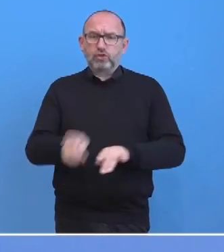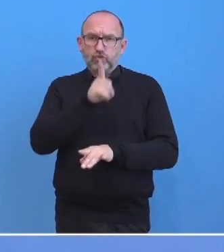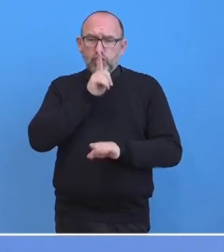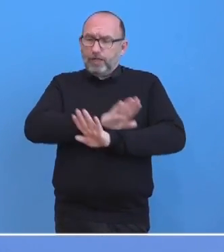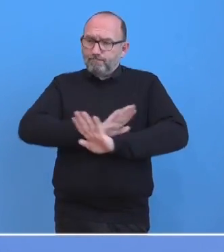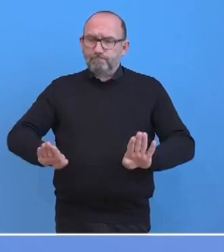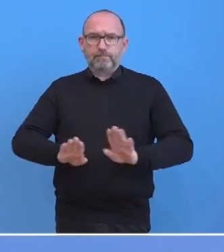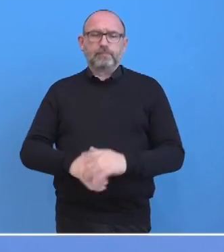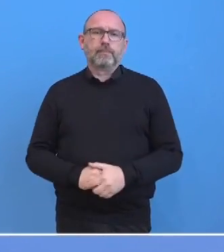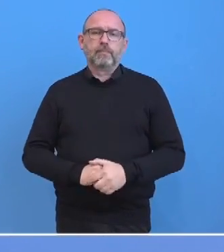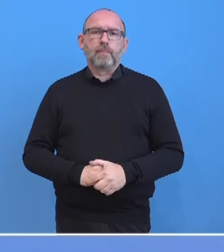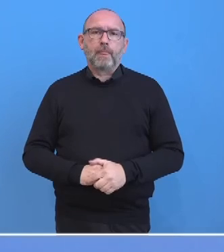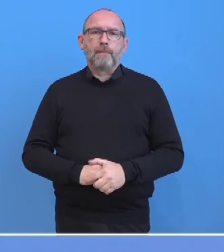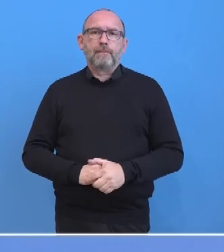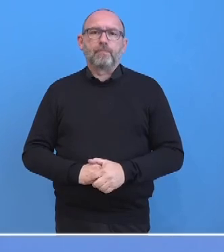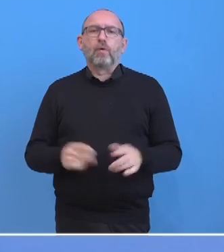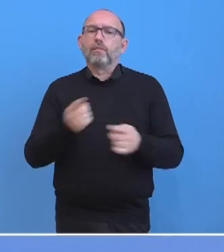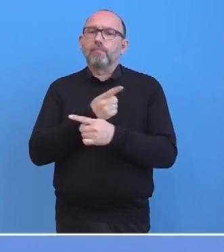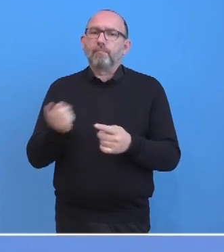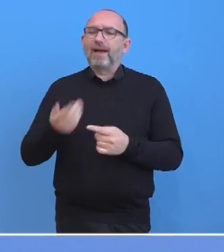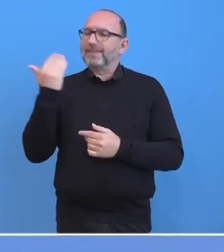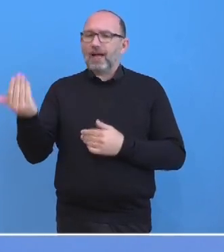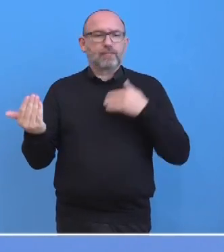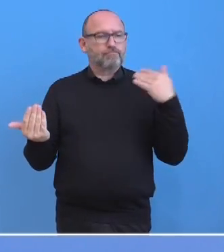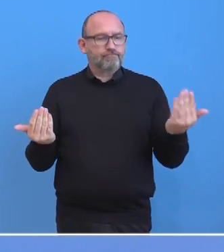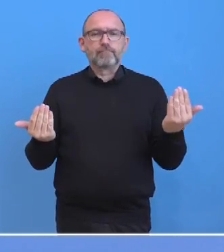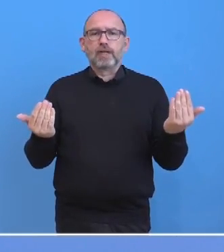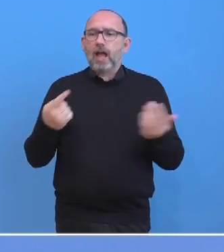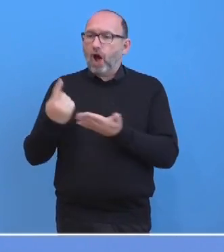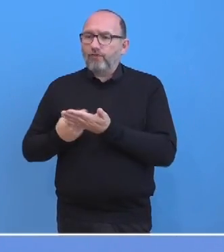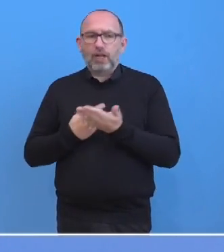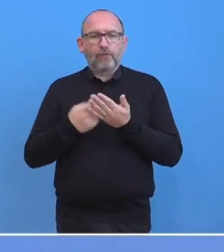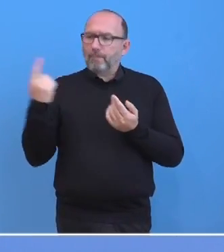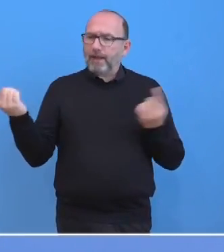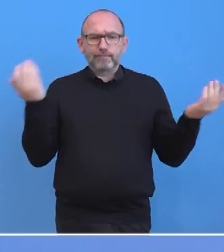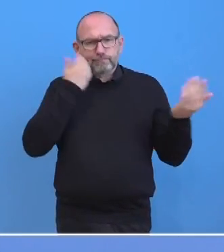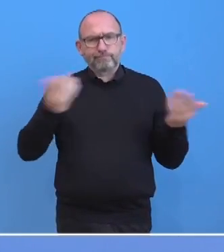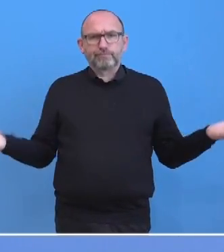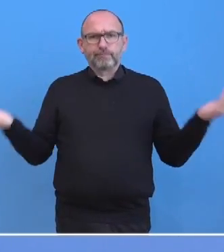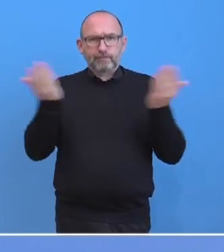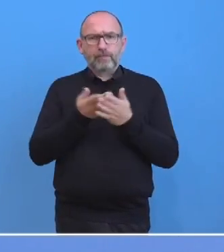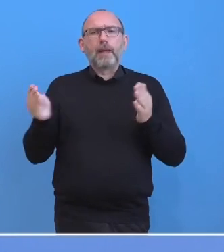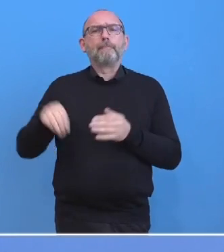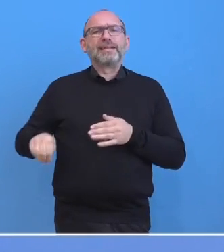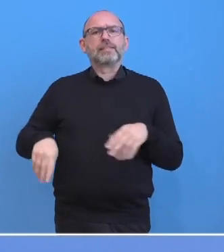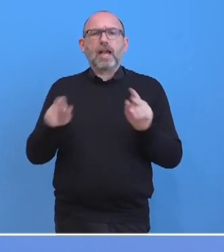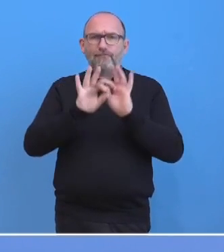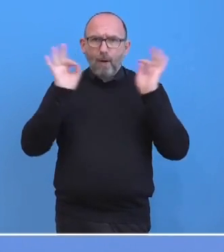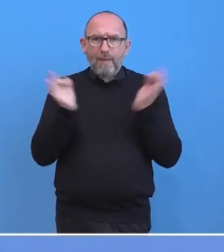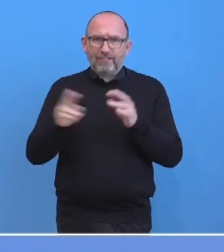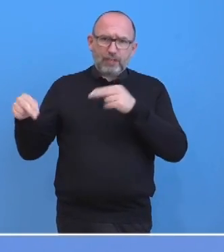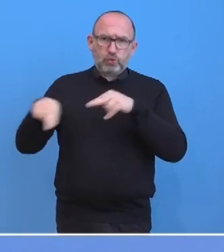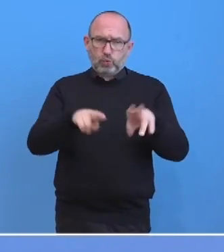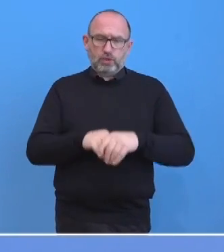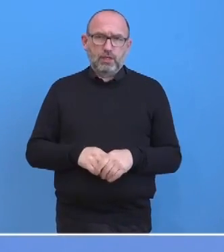und dass wir beide Seiten dazu auffordern, an den Verhandlungstisch im Minsker Format zurückzukehren. Das Minsker